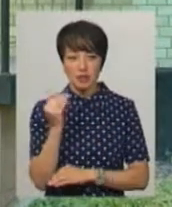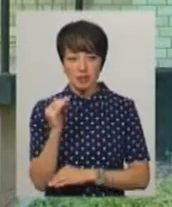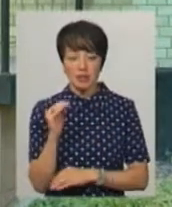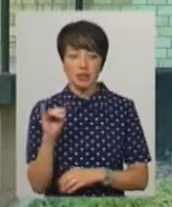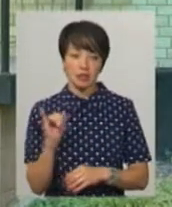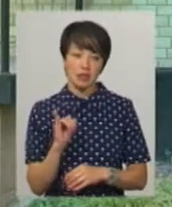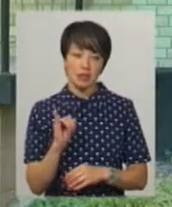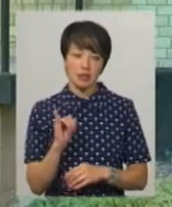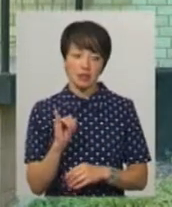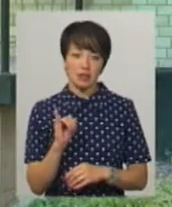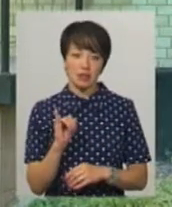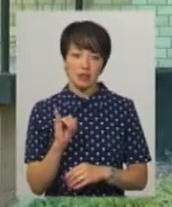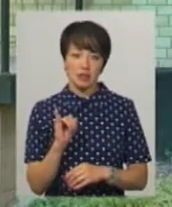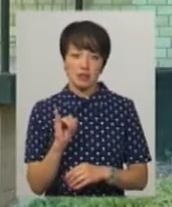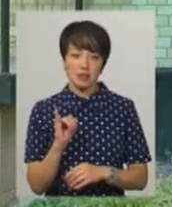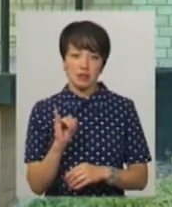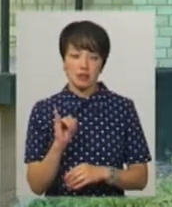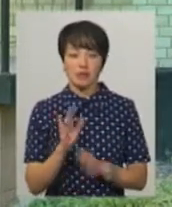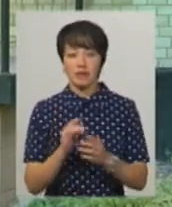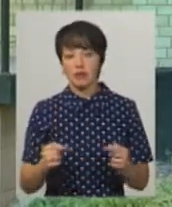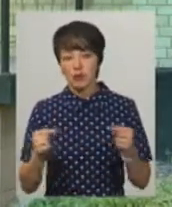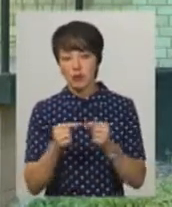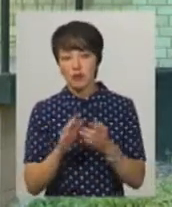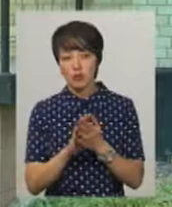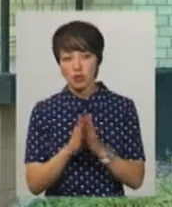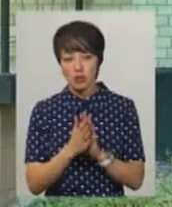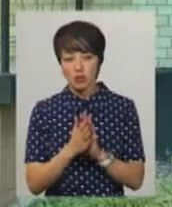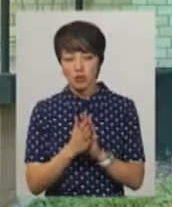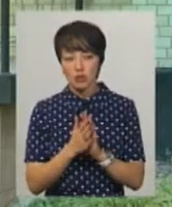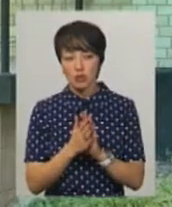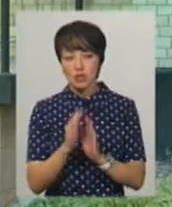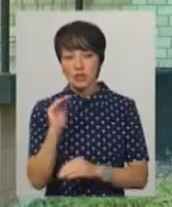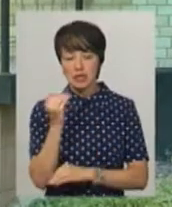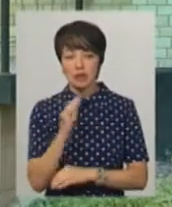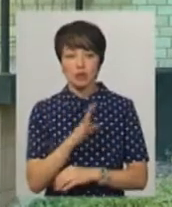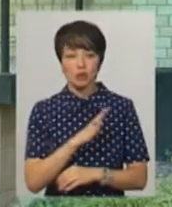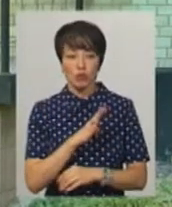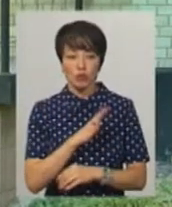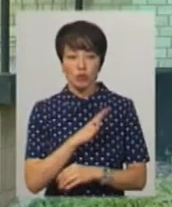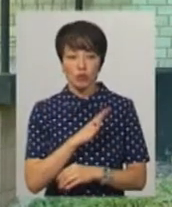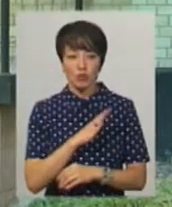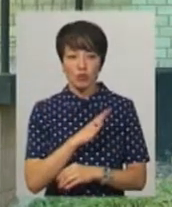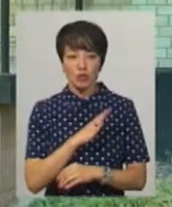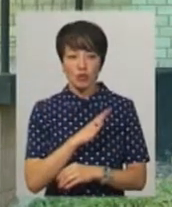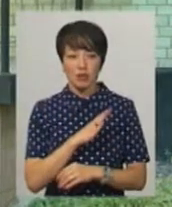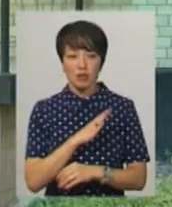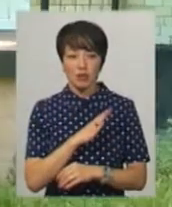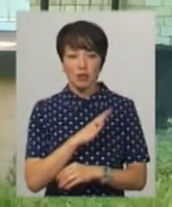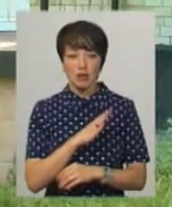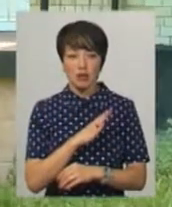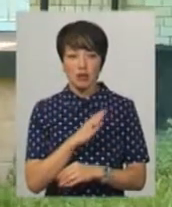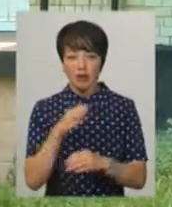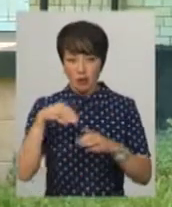і відповідно стану дитяти було положено в медікорт дитя.